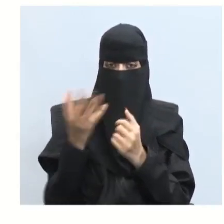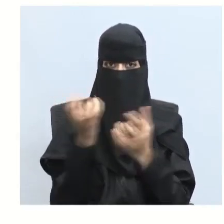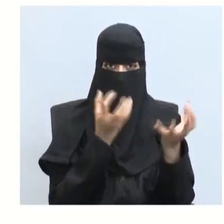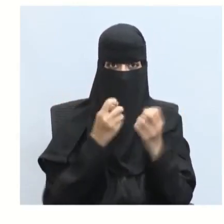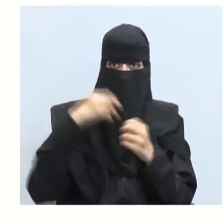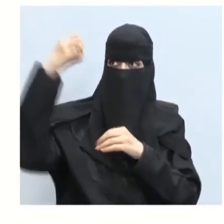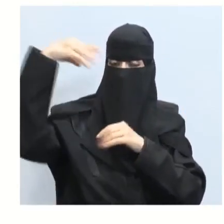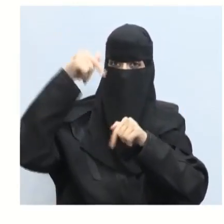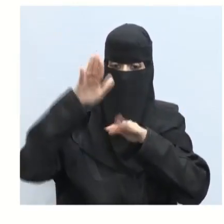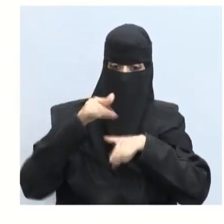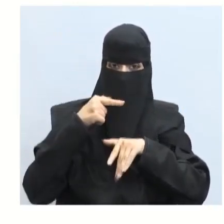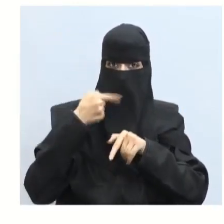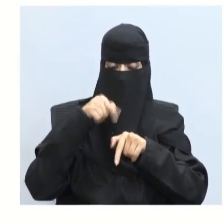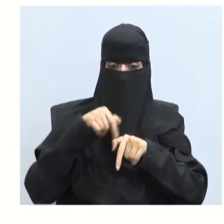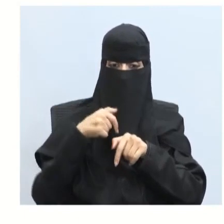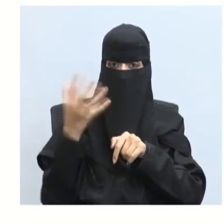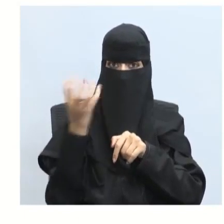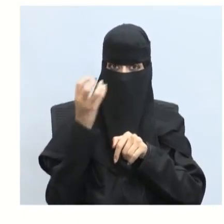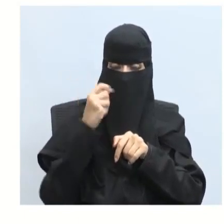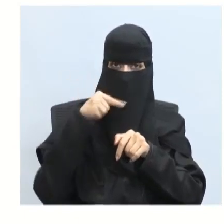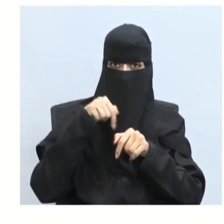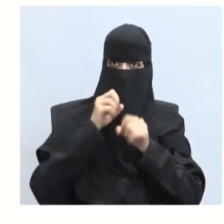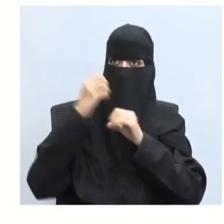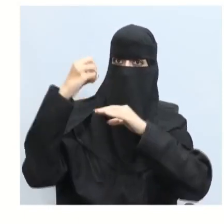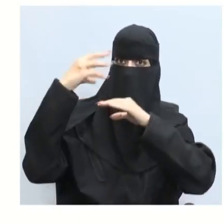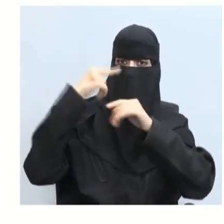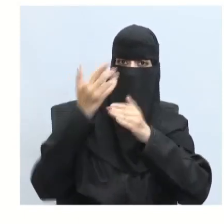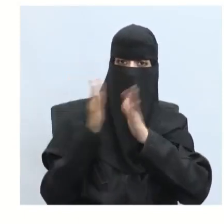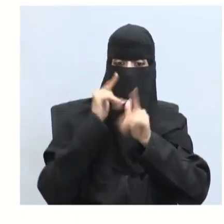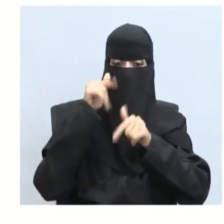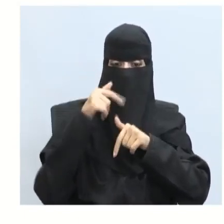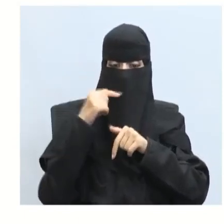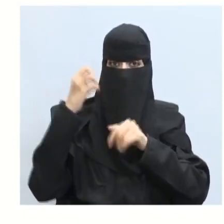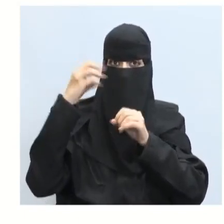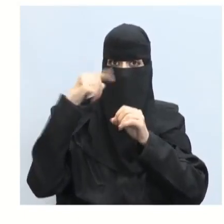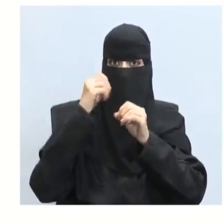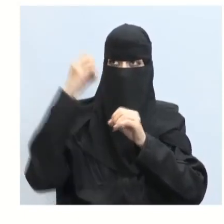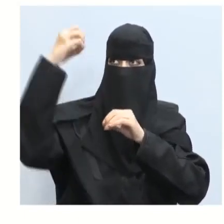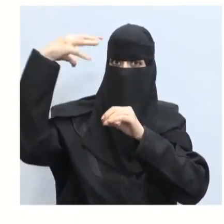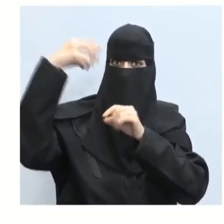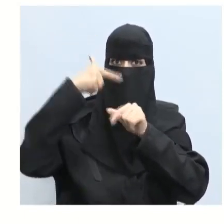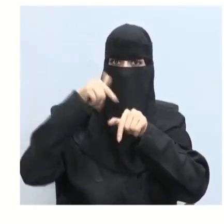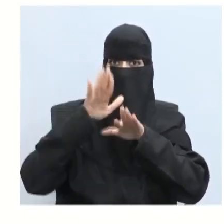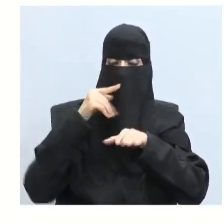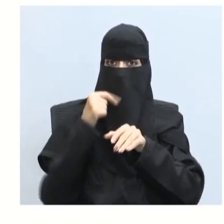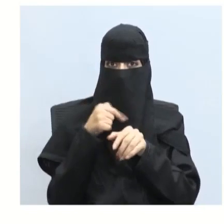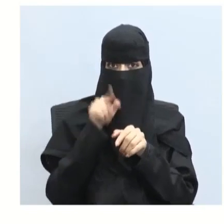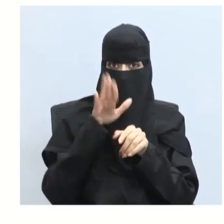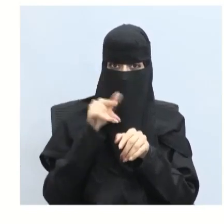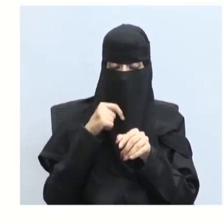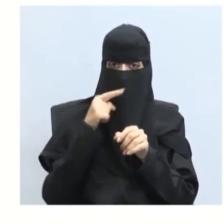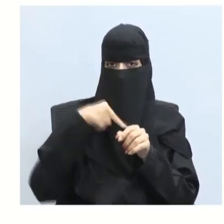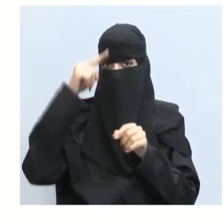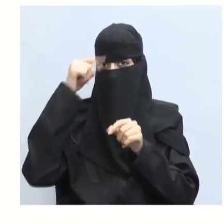مصادر مضيئة ومصادر مستضيئة المصدر المضيئ كان يصدر الضوء من